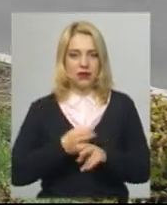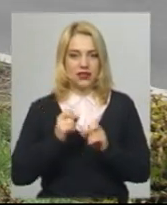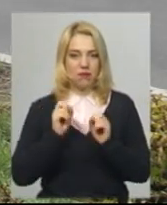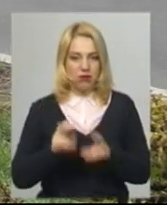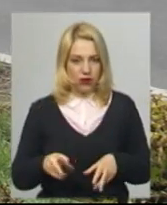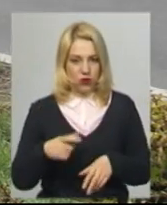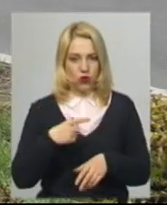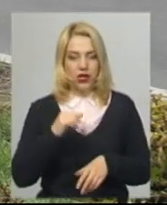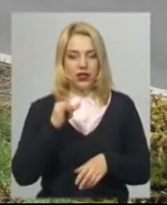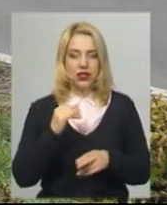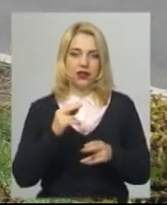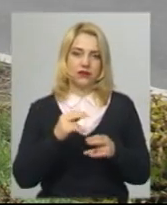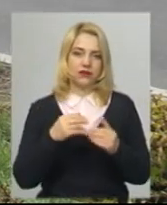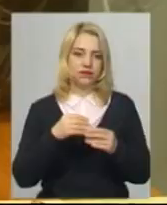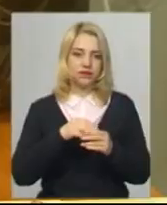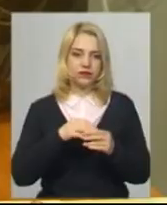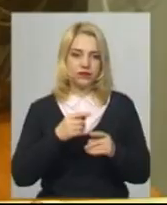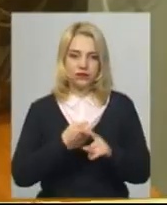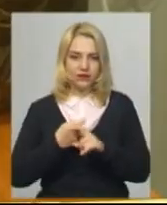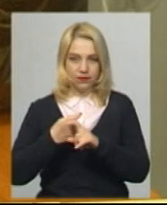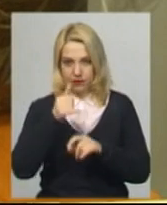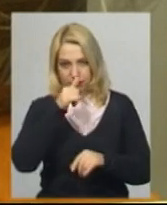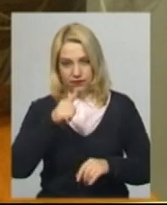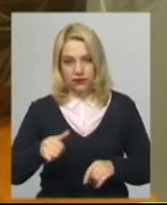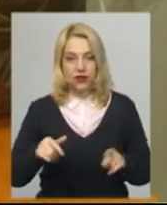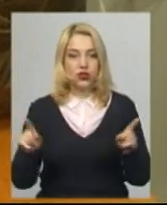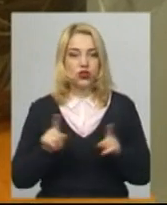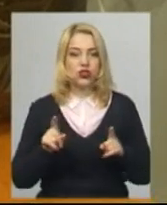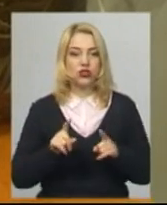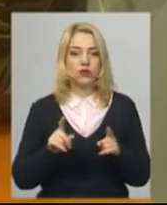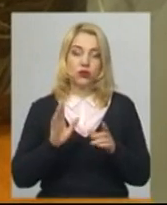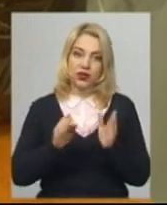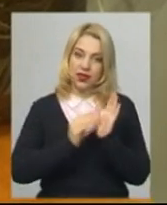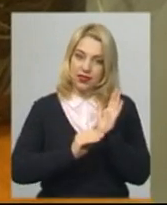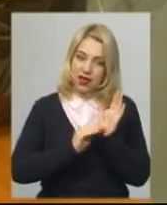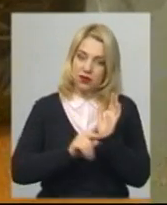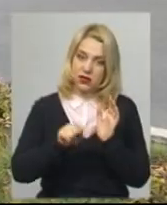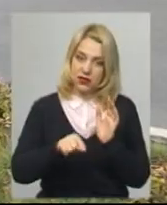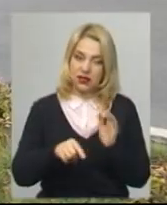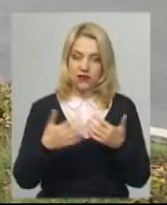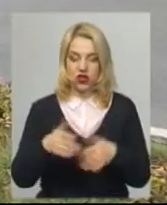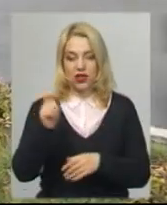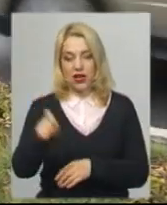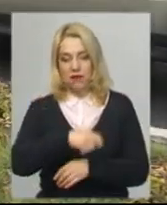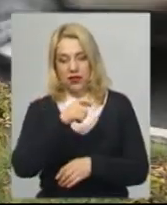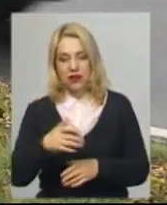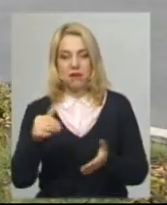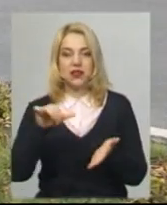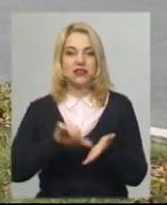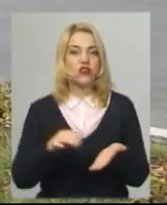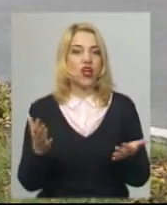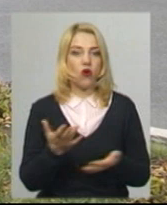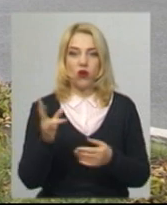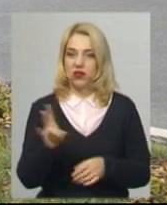небезпеку рідних, близьких. Щодо того, чи буде надпис на Пасках, що вони освячені, і представником якої церкви Павло Бих